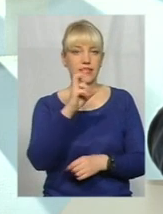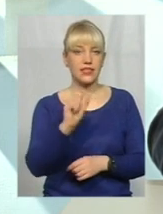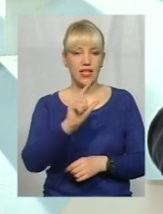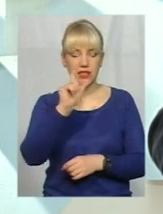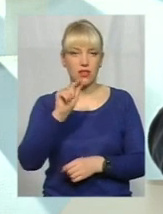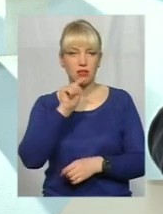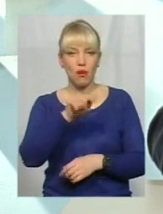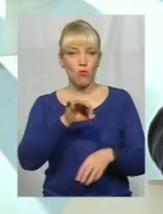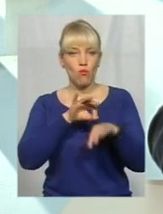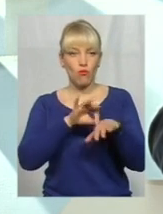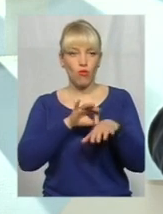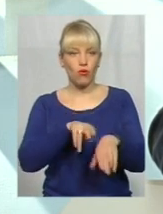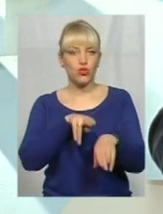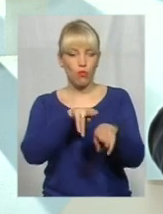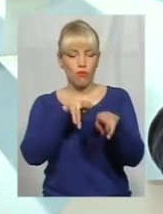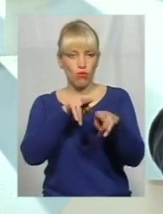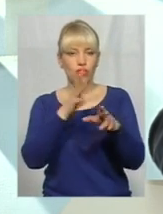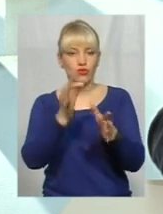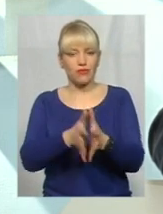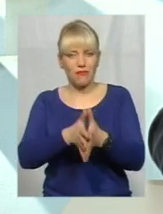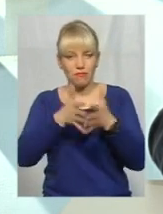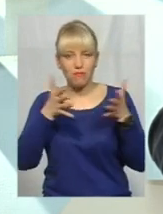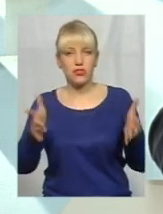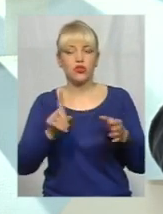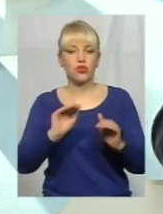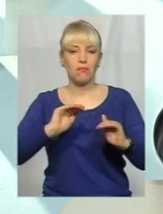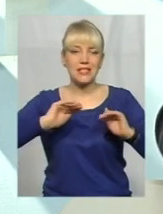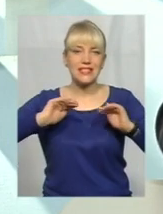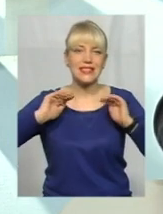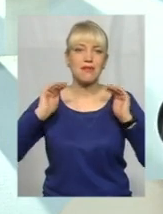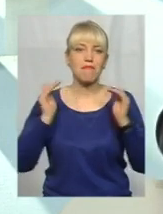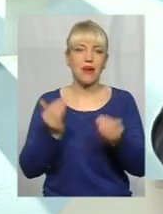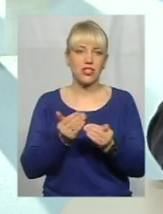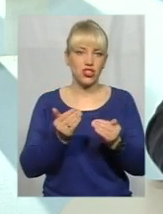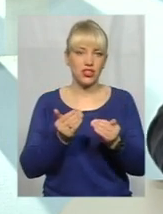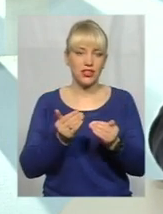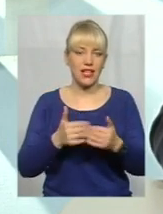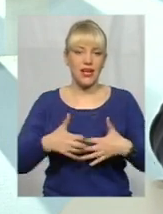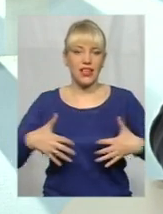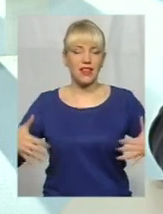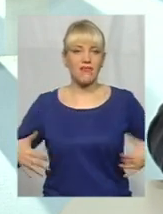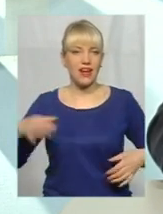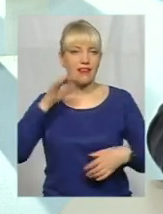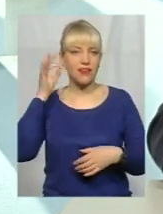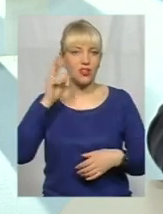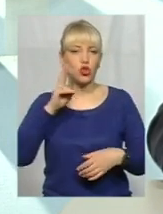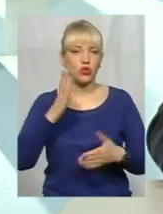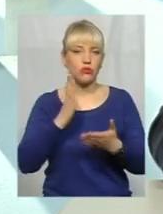там проводиться полювання ще більше для того, щоб зменшити цю популяцію тварин, які є